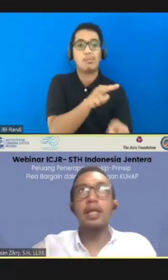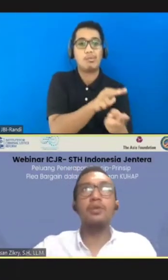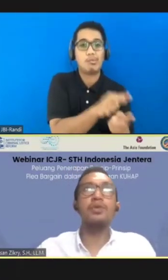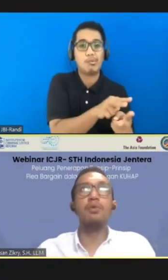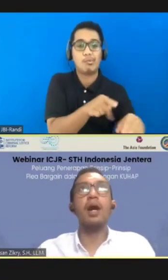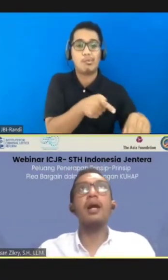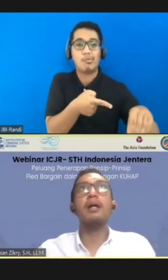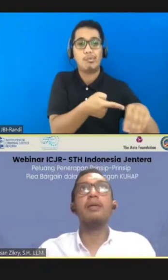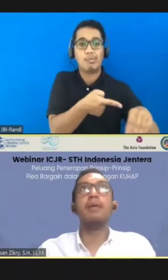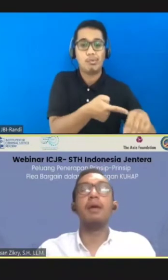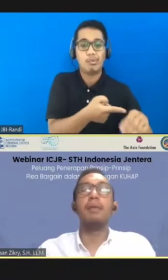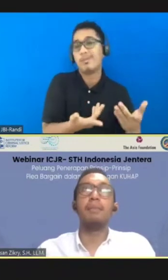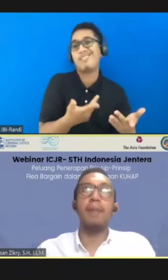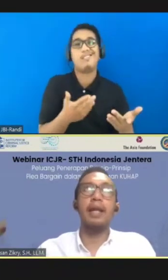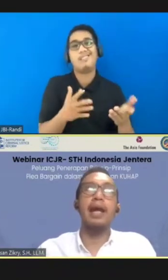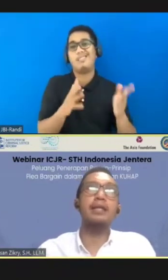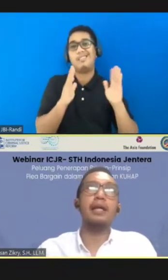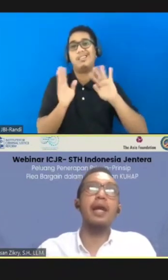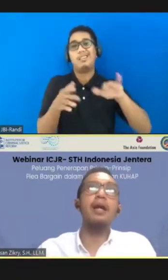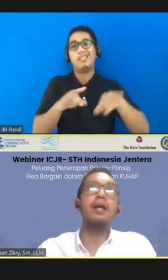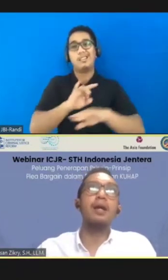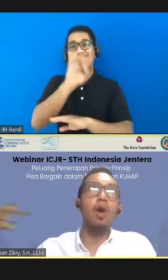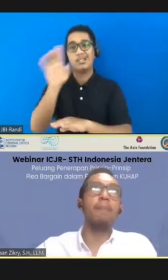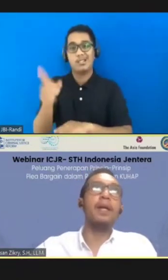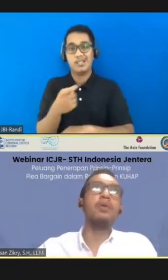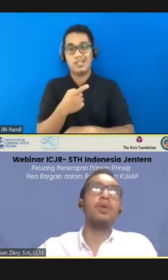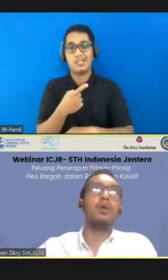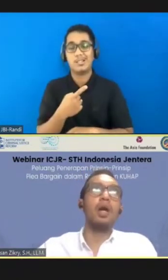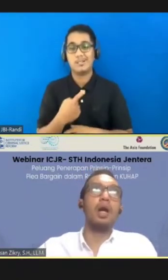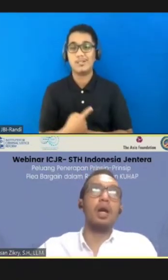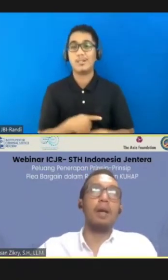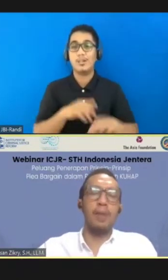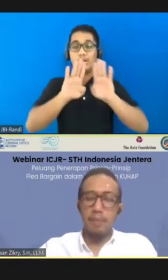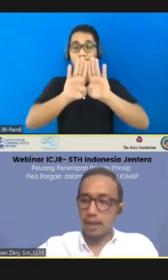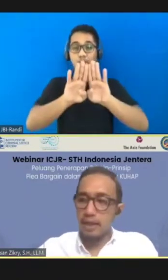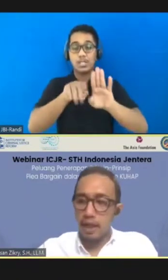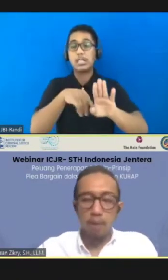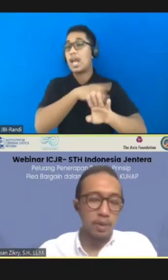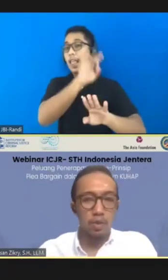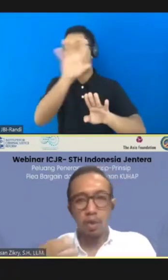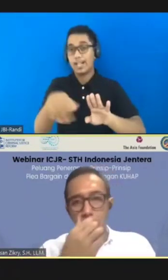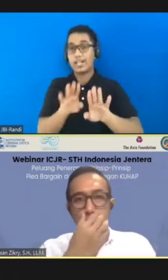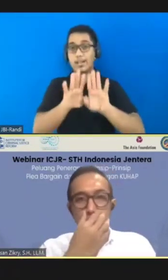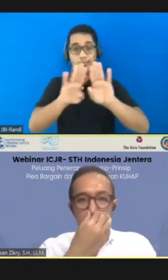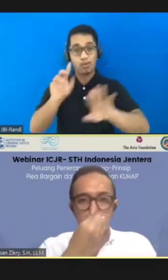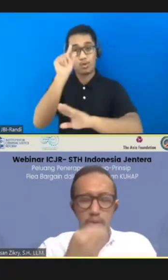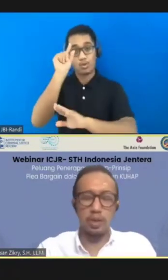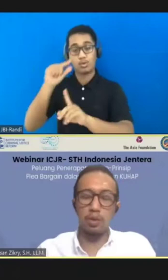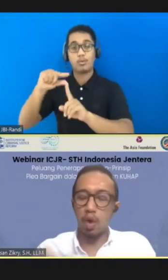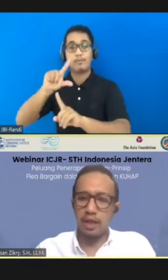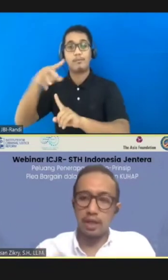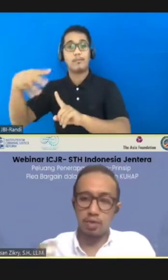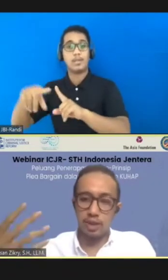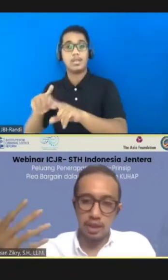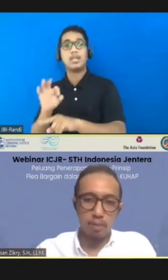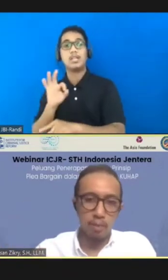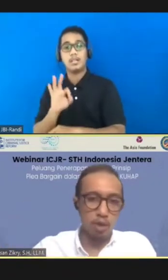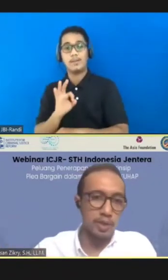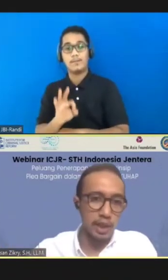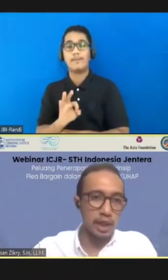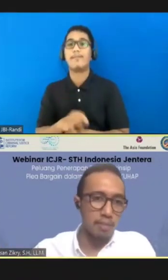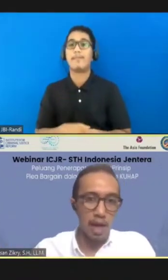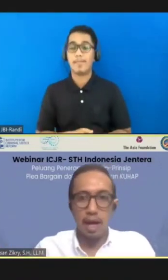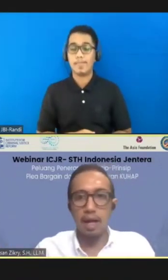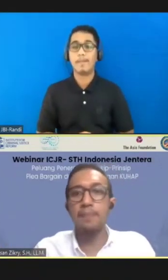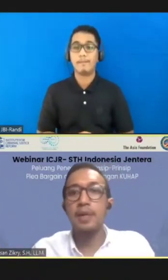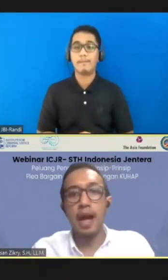di luar itu semua, pada dasarnya, open untuk plea bargain, dan open untuk open plea tentunya, untuk orang yang cuma sekedar mau